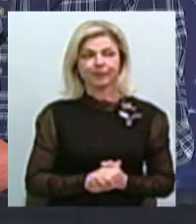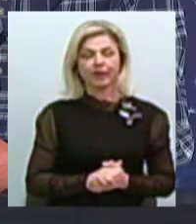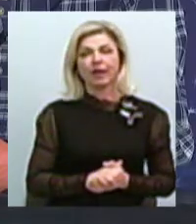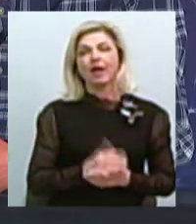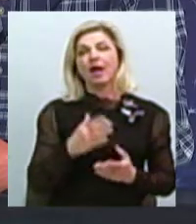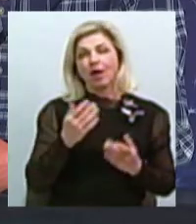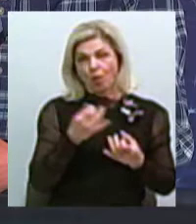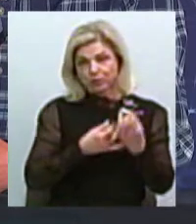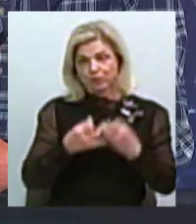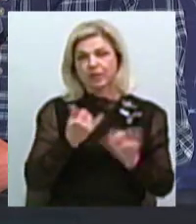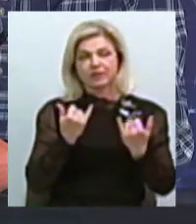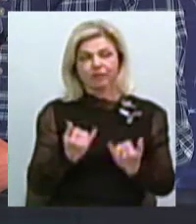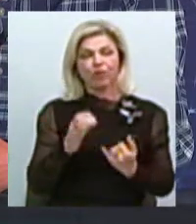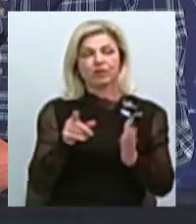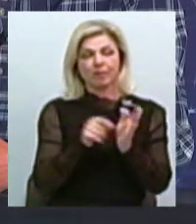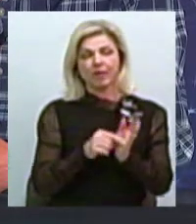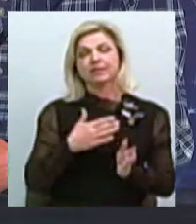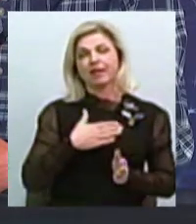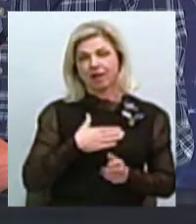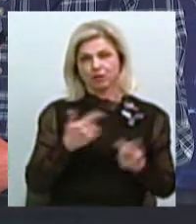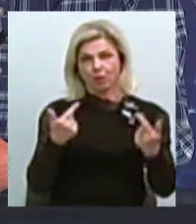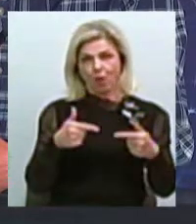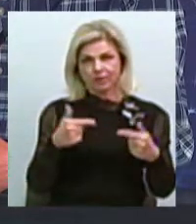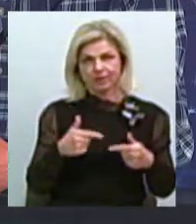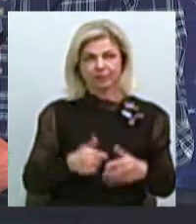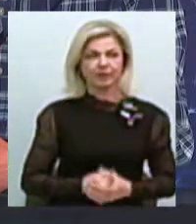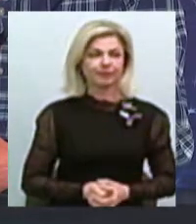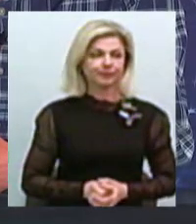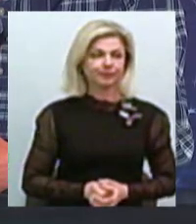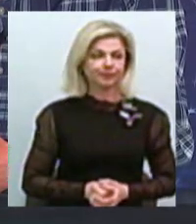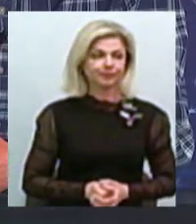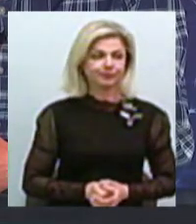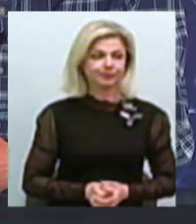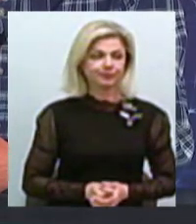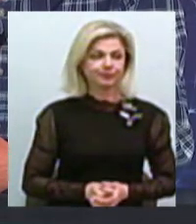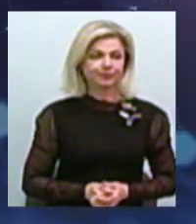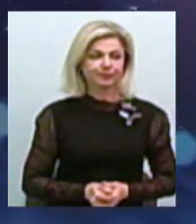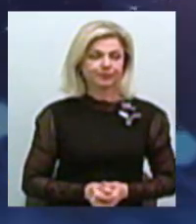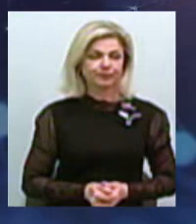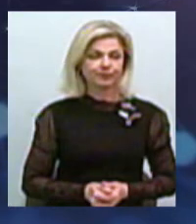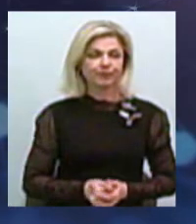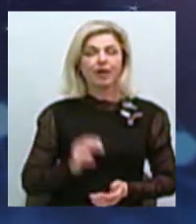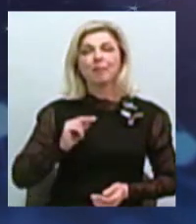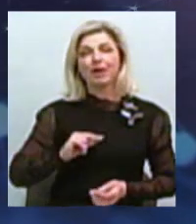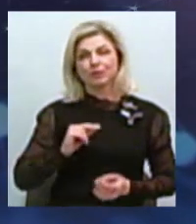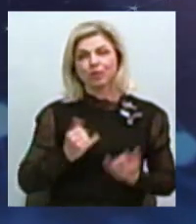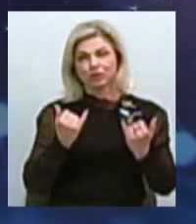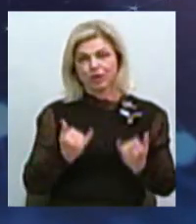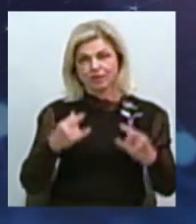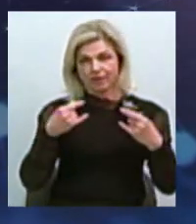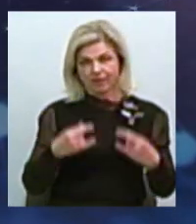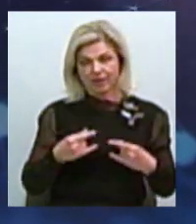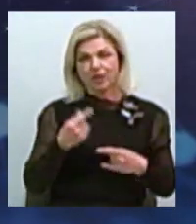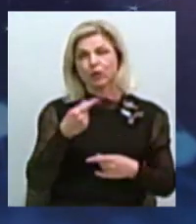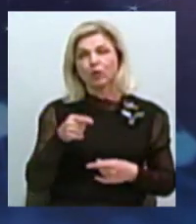наук. Вітаю. Олександр Смирнов, керівник Миколаївської археологічної експедиції. Вітаю. Доброго вечора. Ми працюємо в прямому ефірі, нагадую, телефон в